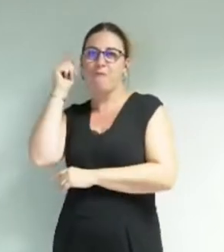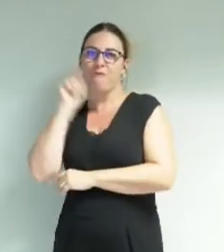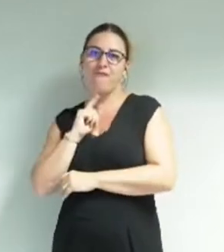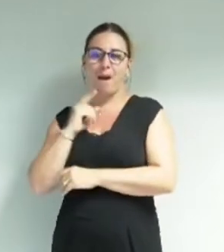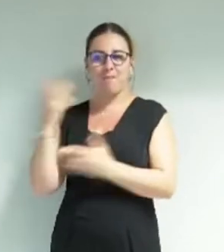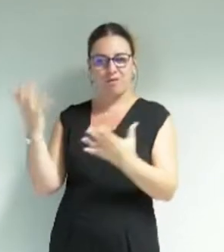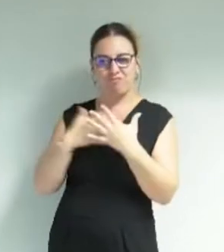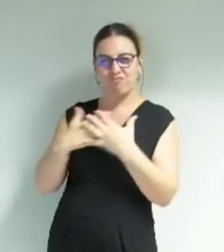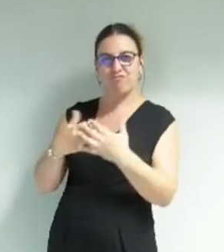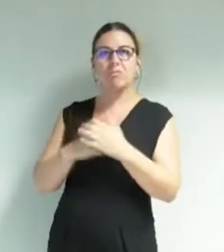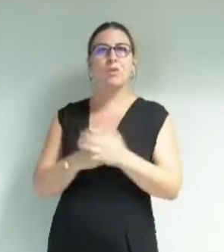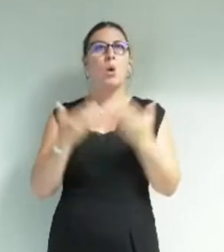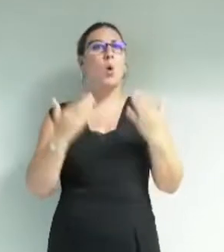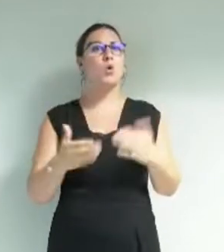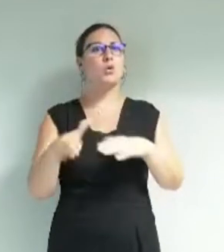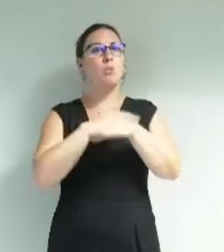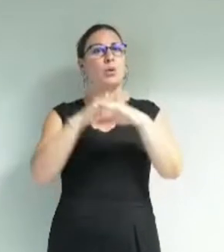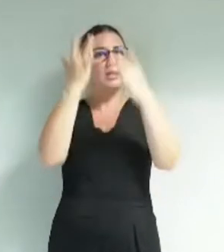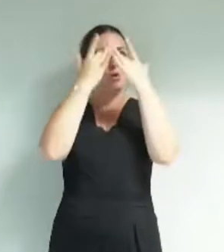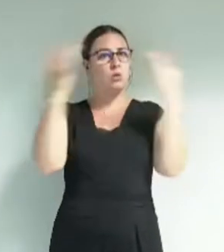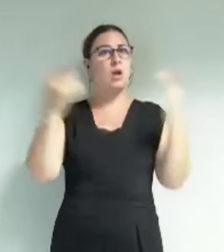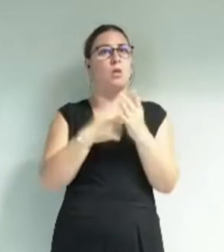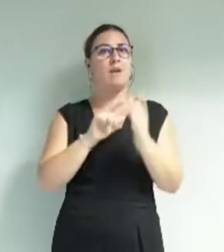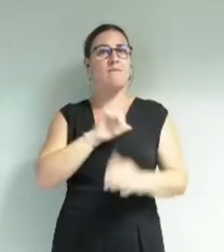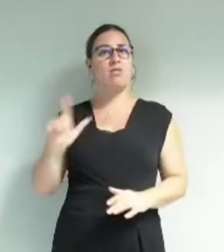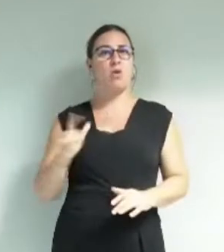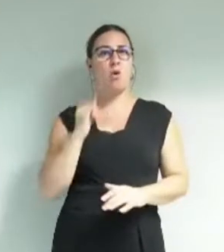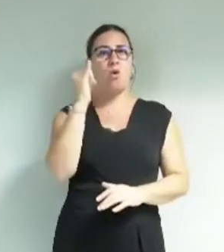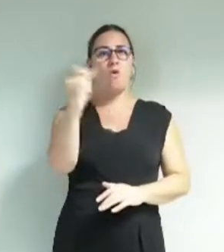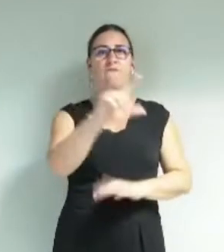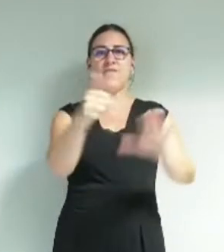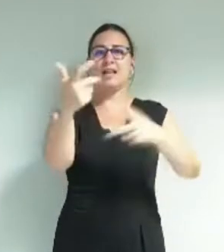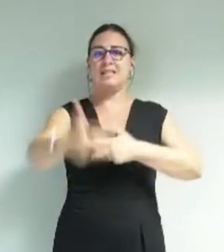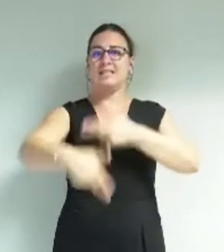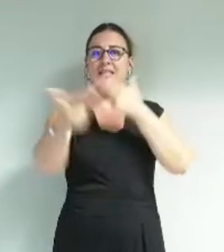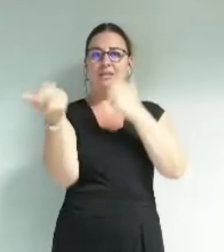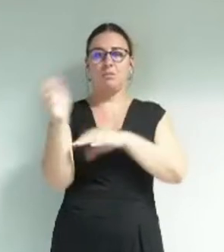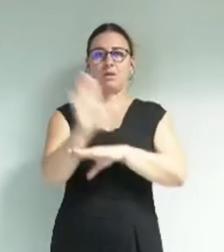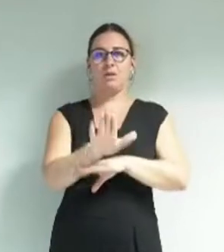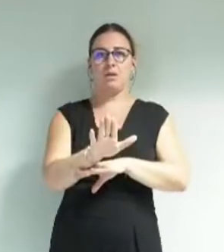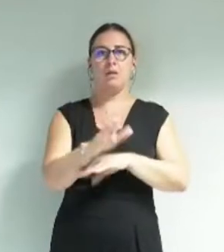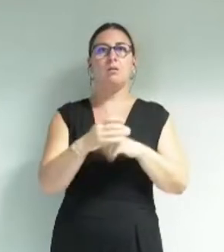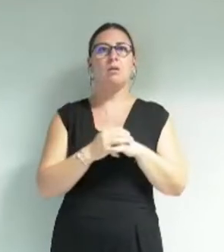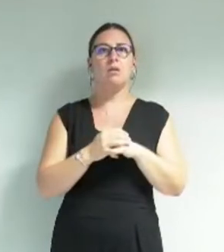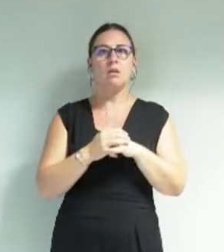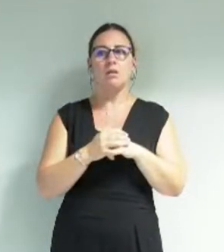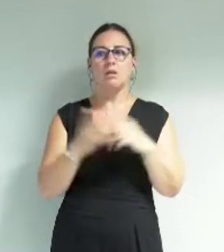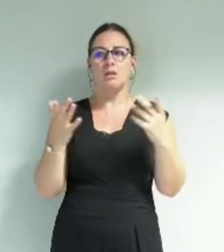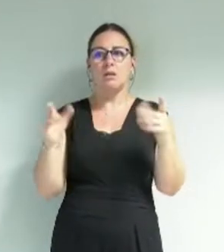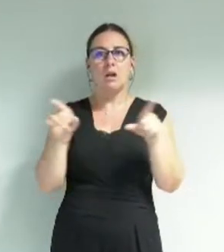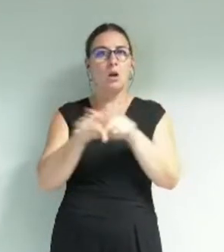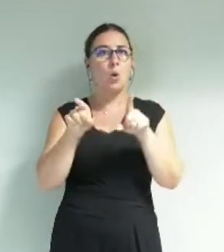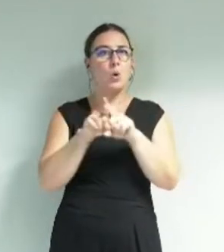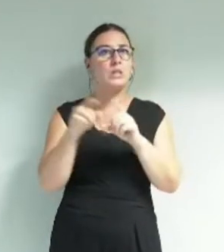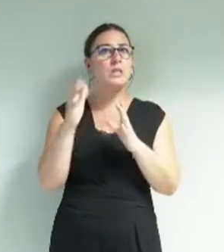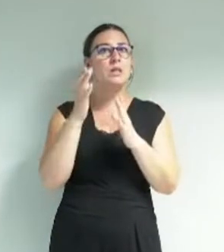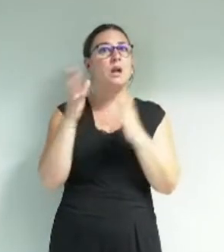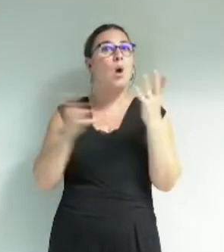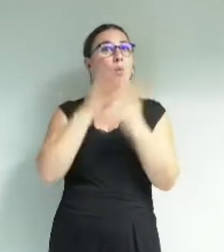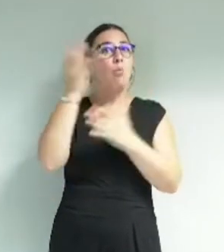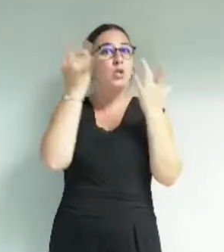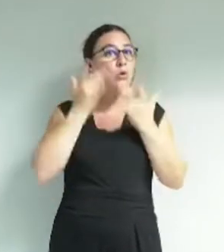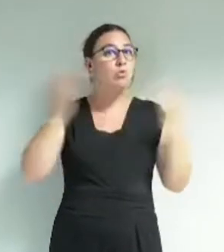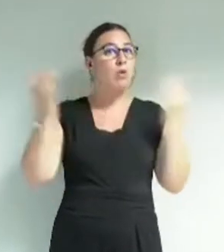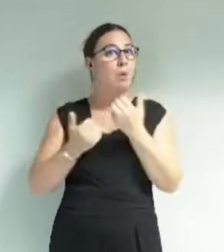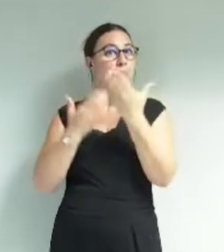présente aujourd'hui les objectifs de politique culturelle 2022-2026 et soumettent à l'adoption du projet culturel,